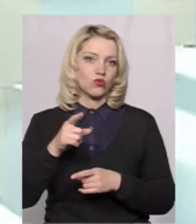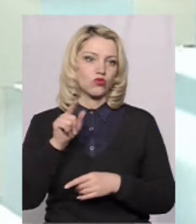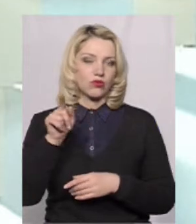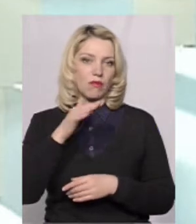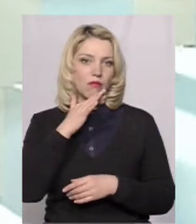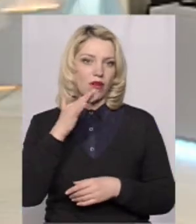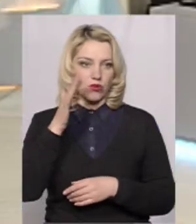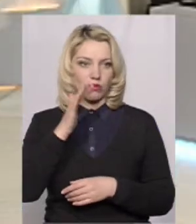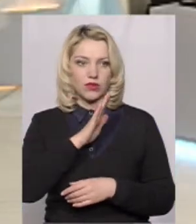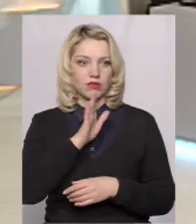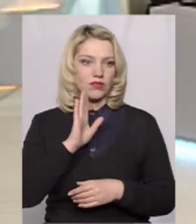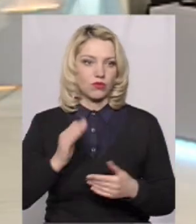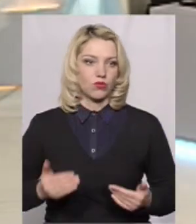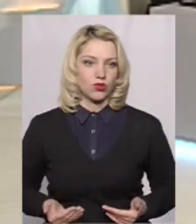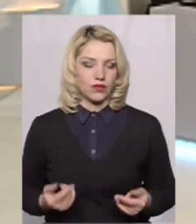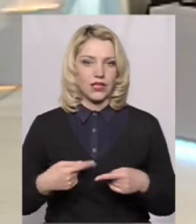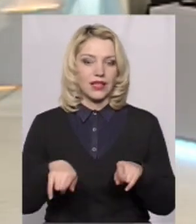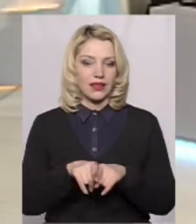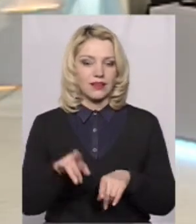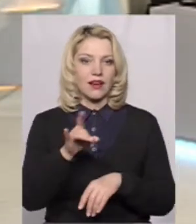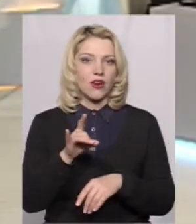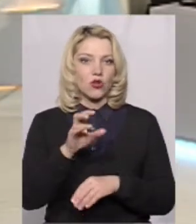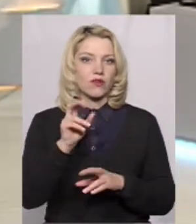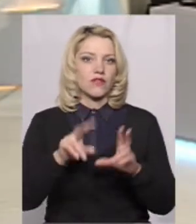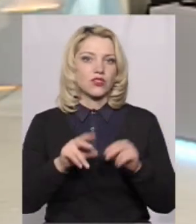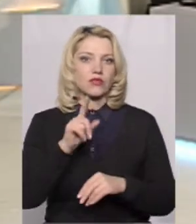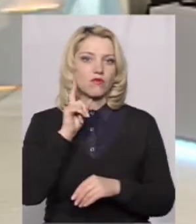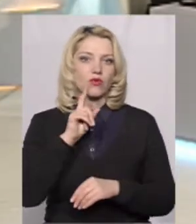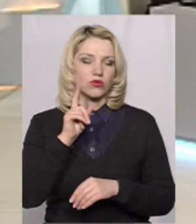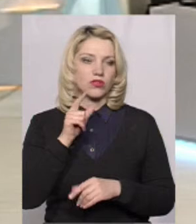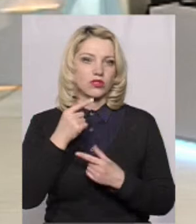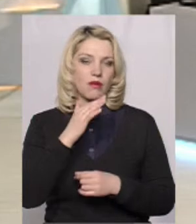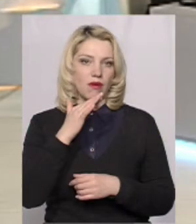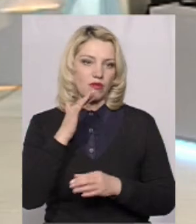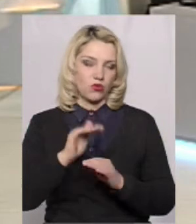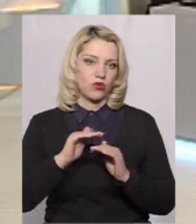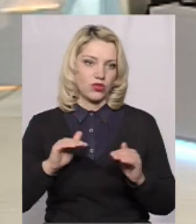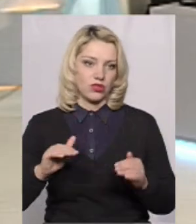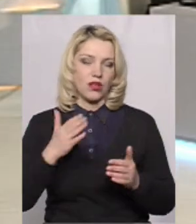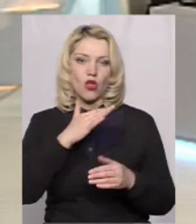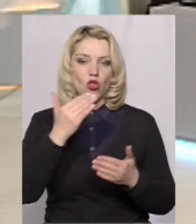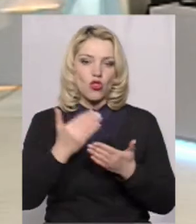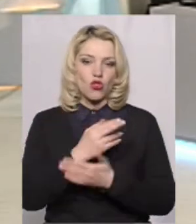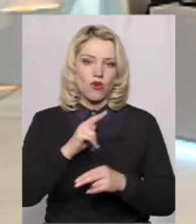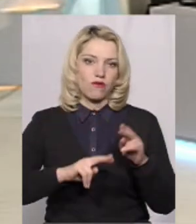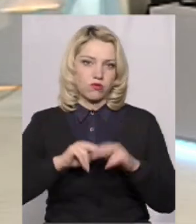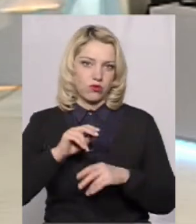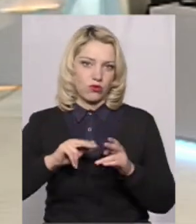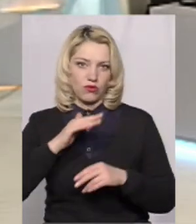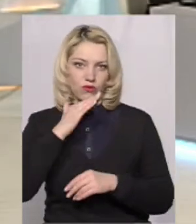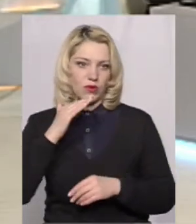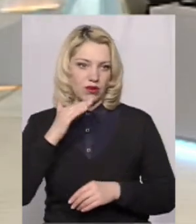багато батьків проживає. такий район молодіжний, де багато дітей. Новобудови. Новобудови, так, і там.